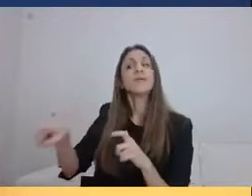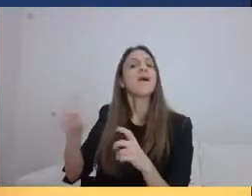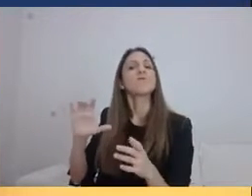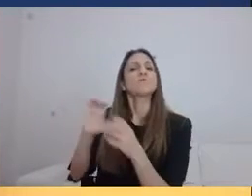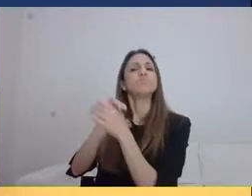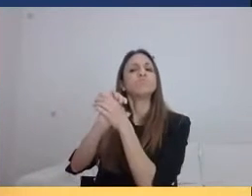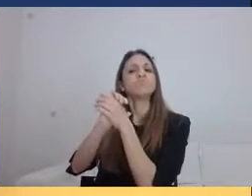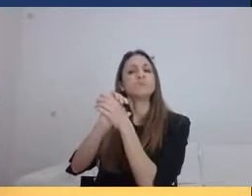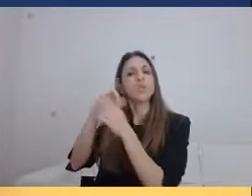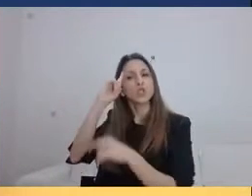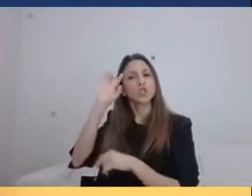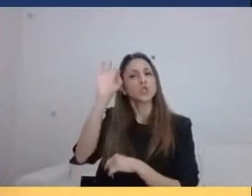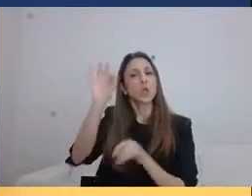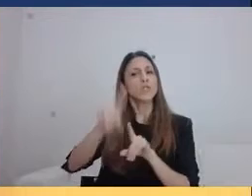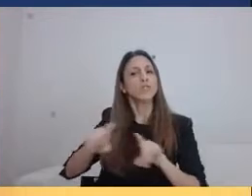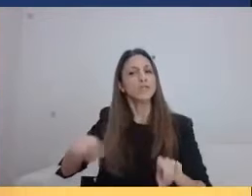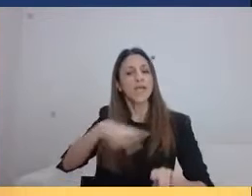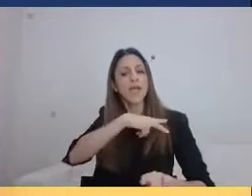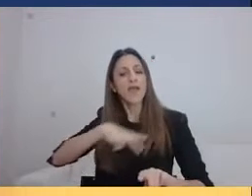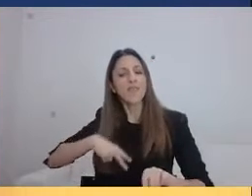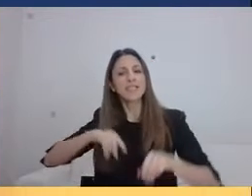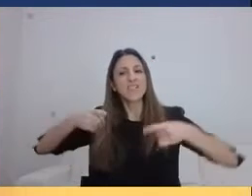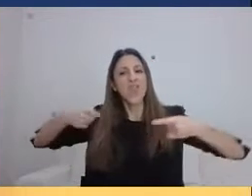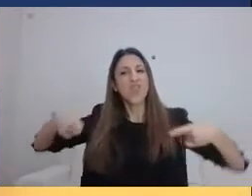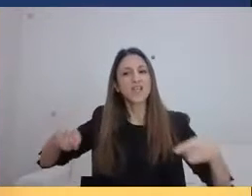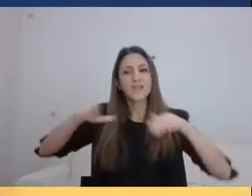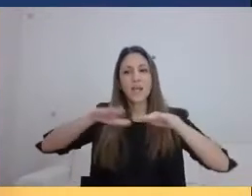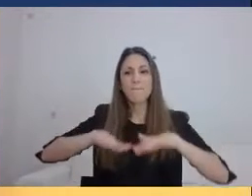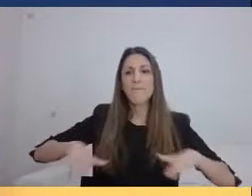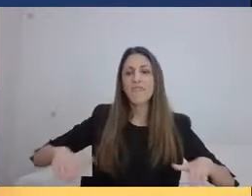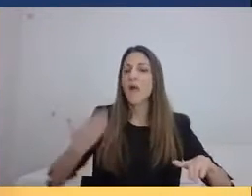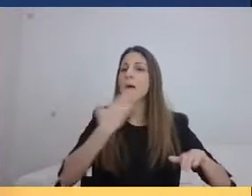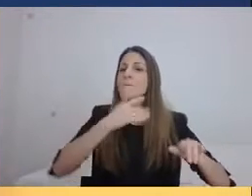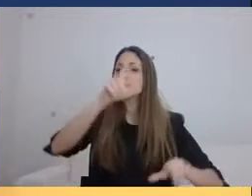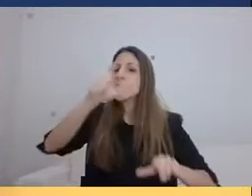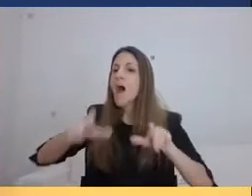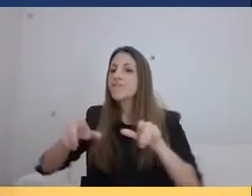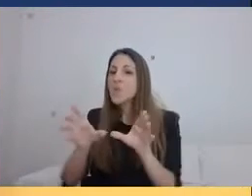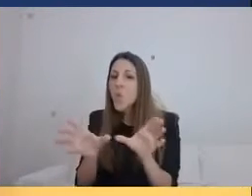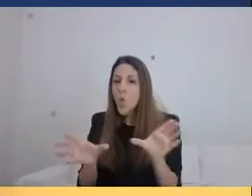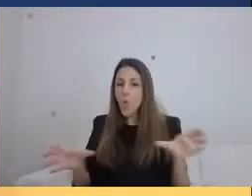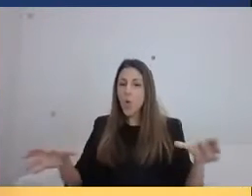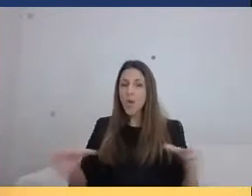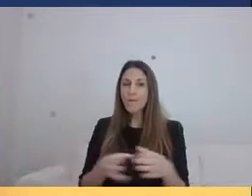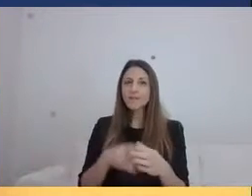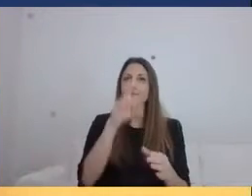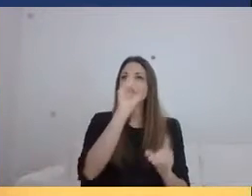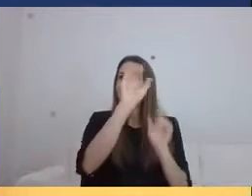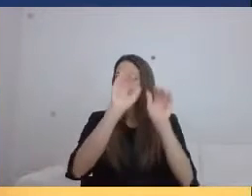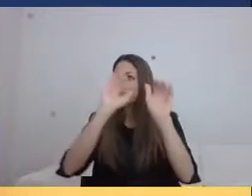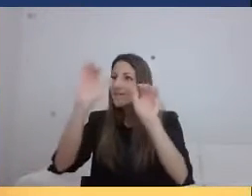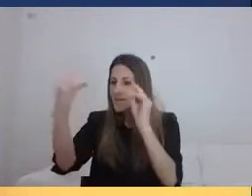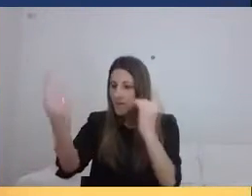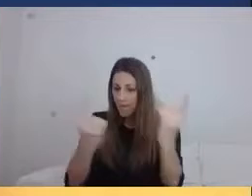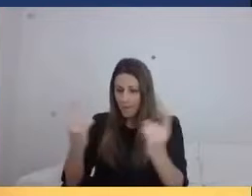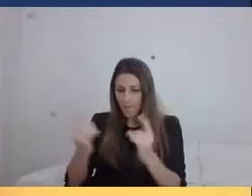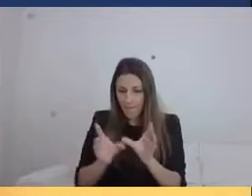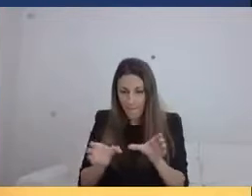εκπαιδευτικούς, εκπαιδευόμενους, μαθητές και τα λοιπά για να